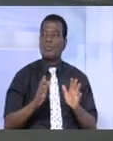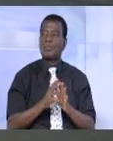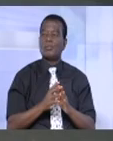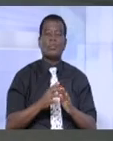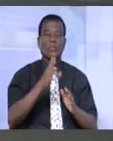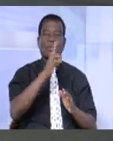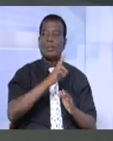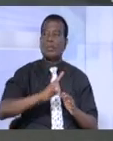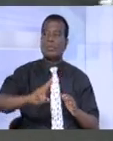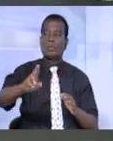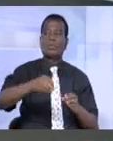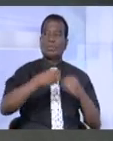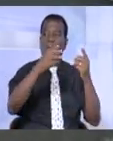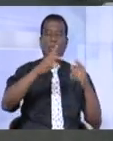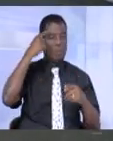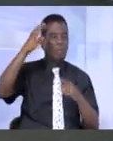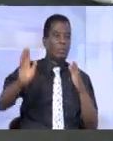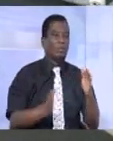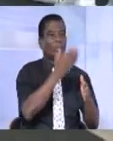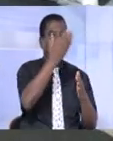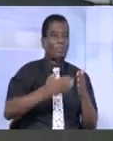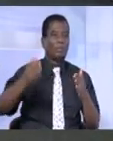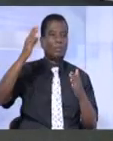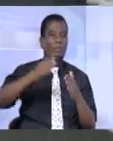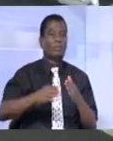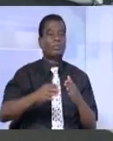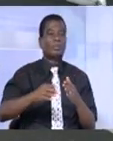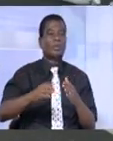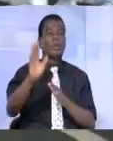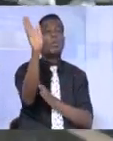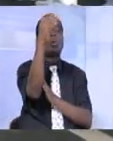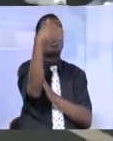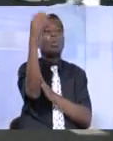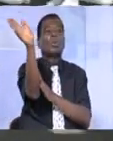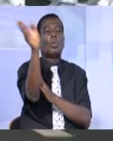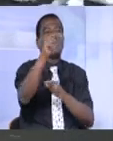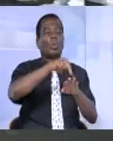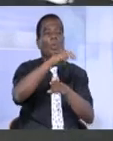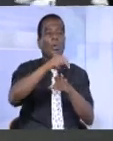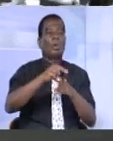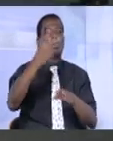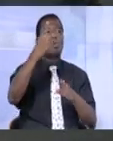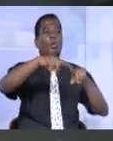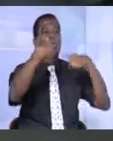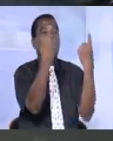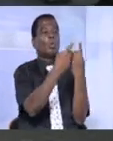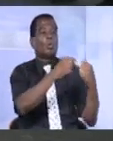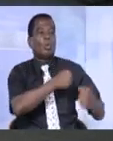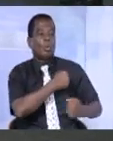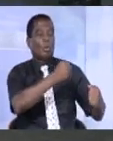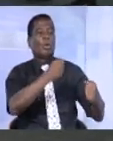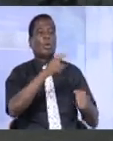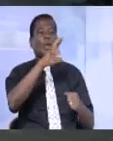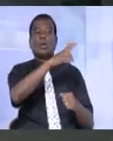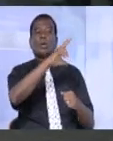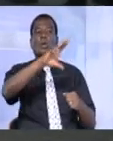Honneur rendu par la musique de la garde républicaine. Le drapeau de l'état et sa garde, deux pelotons de l'école de gendarmerie d'Abidjan et